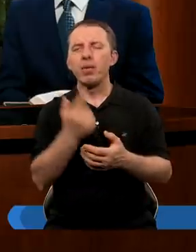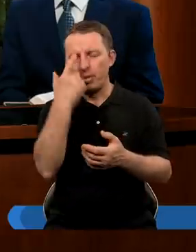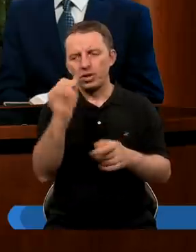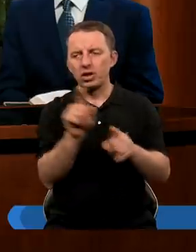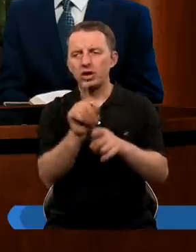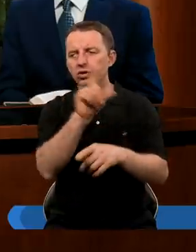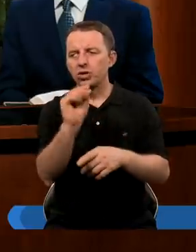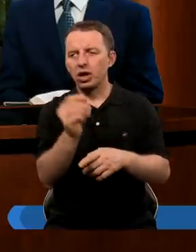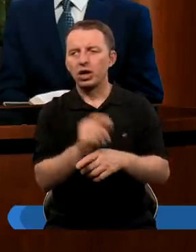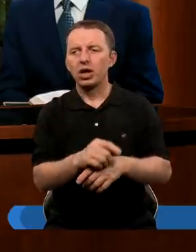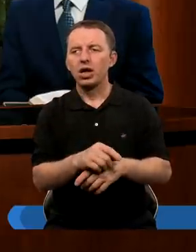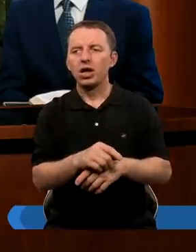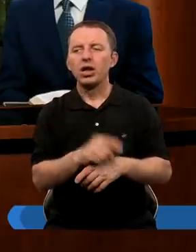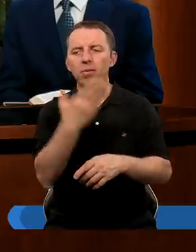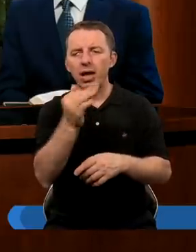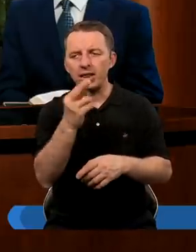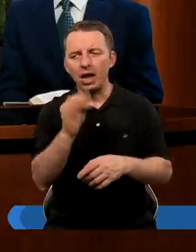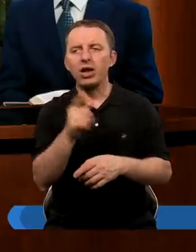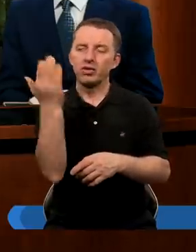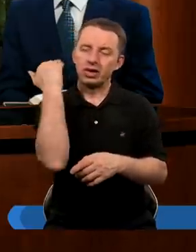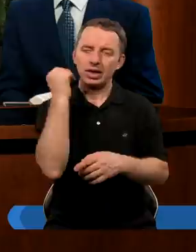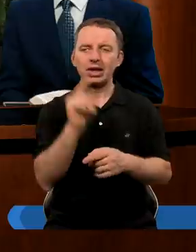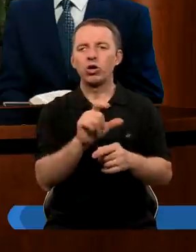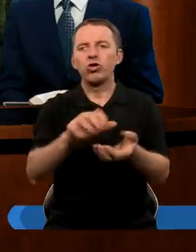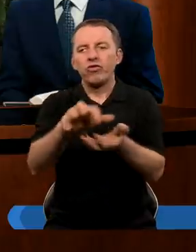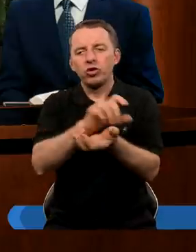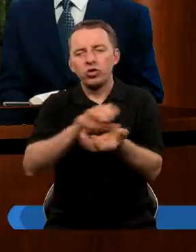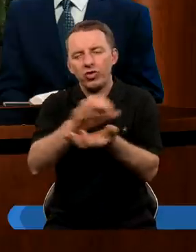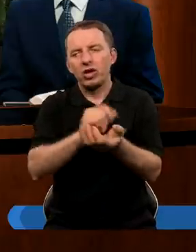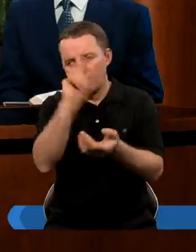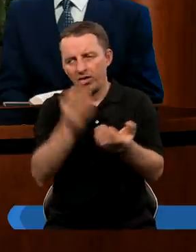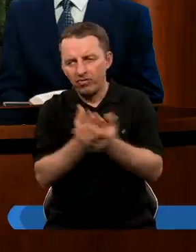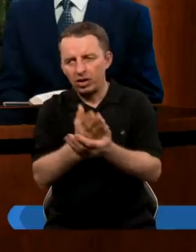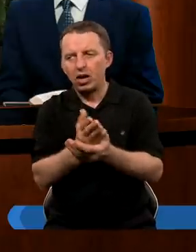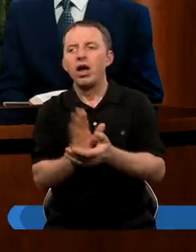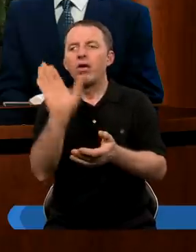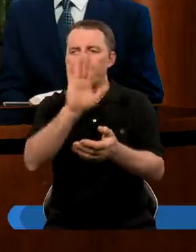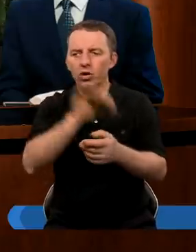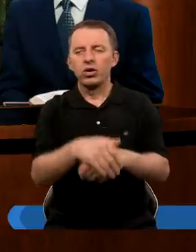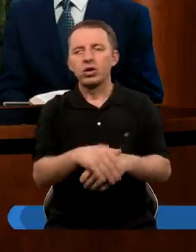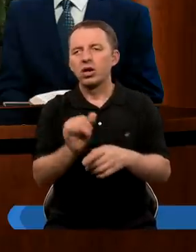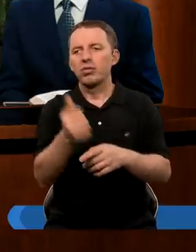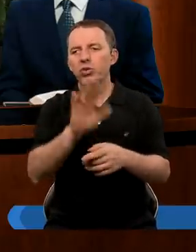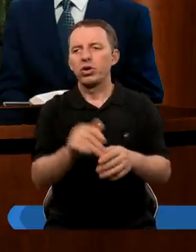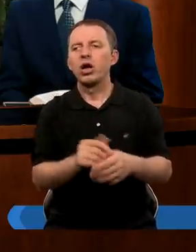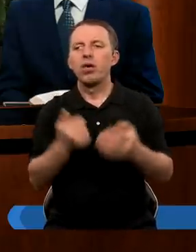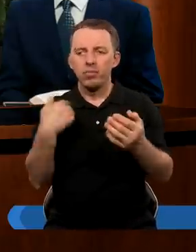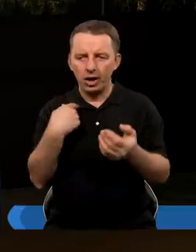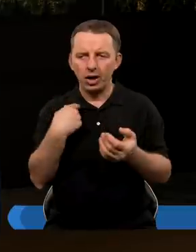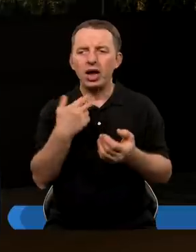Pamiętajmy też, że w tamtej mentalności, w tamtym świecie ludzie wierzyli więcej Bogów niż jeden Bóg.